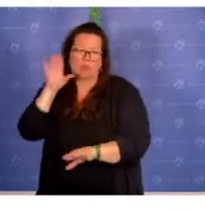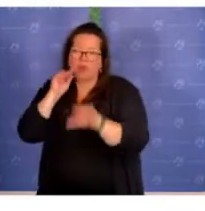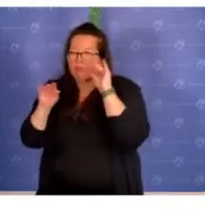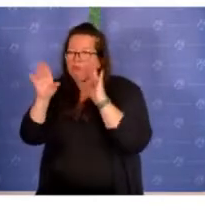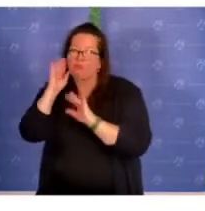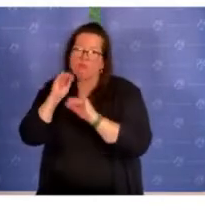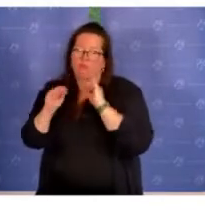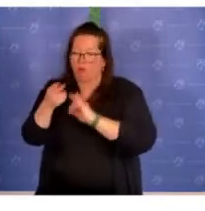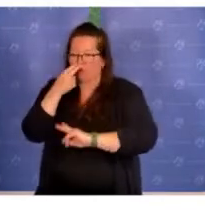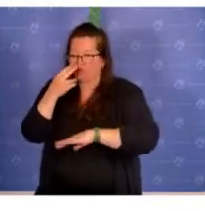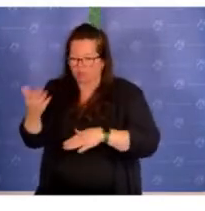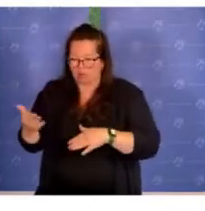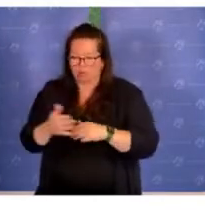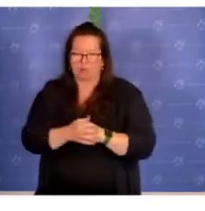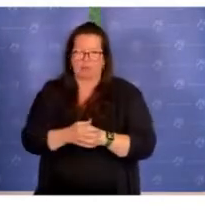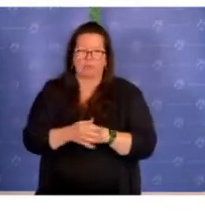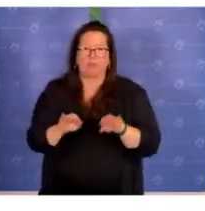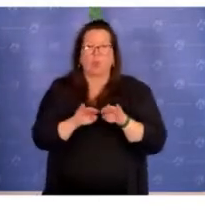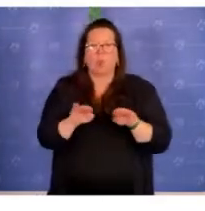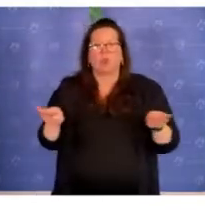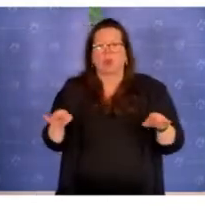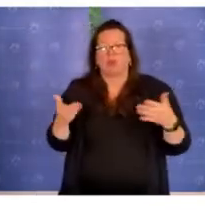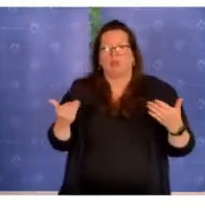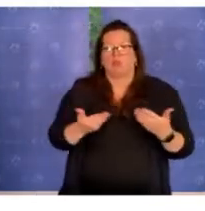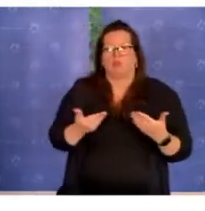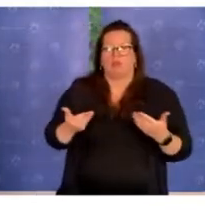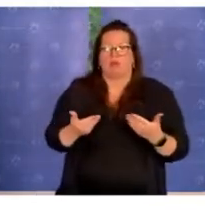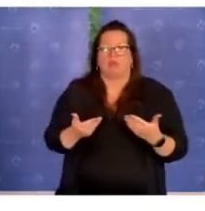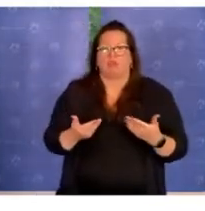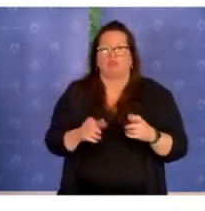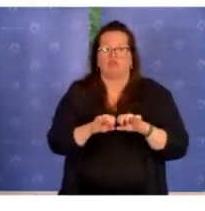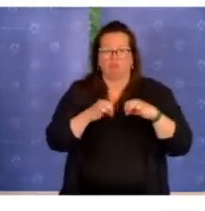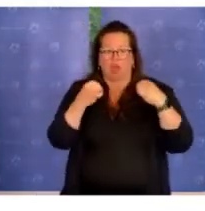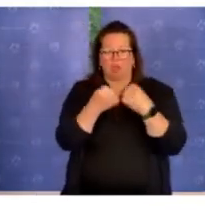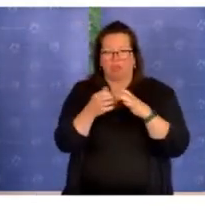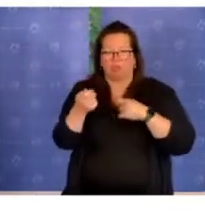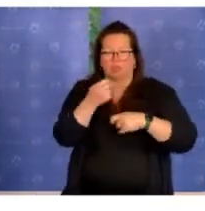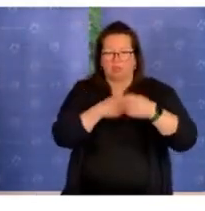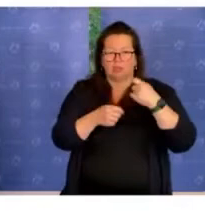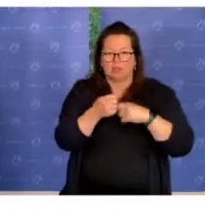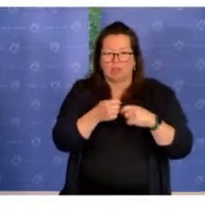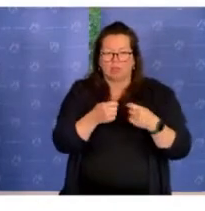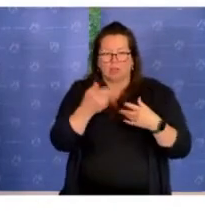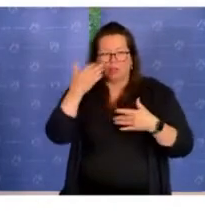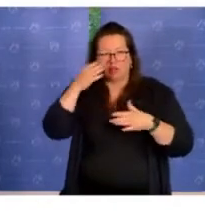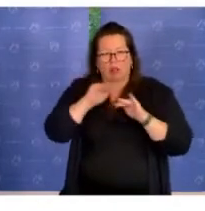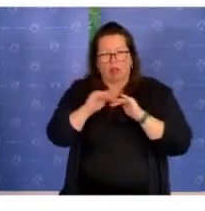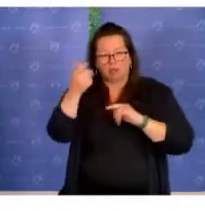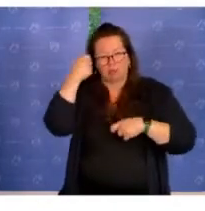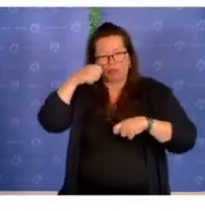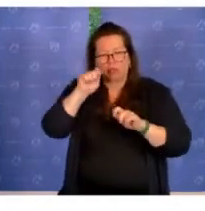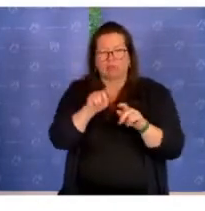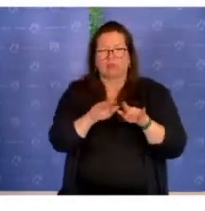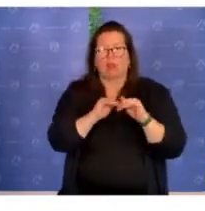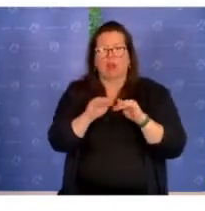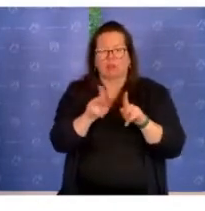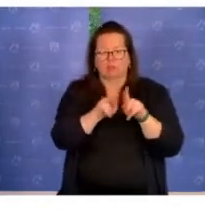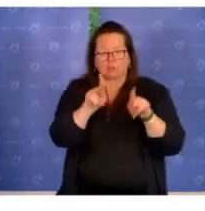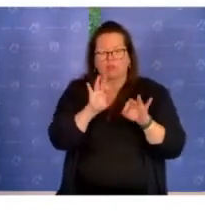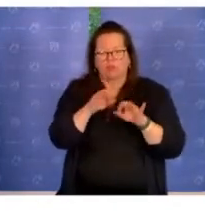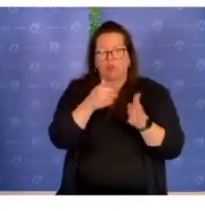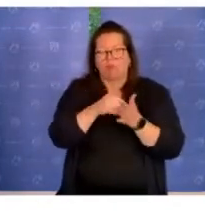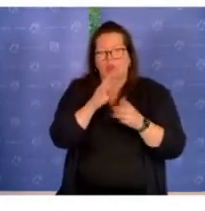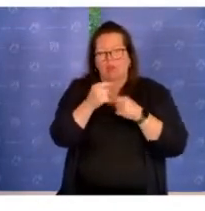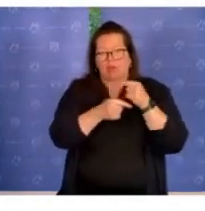angeht. Die Grundlage staatlichen Handelns im Land Berlin, auch das Landeskonzept zur Weiterentwicklung der